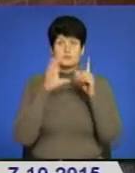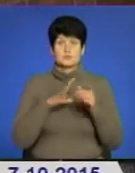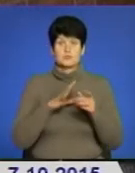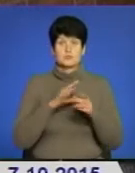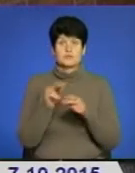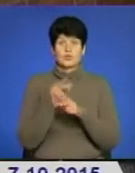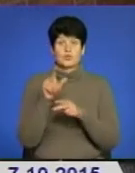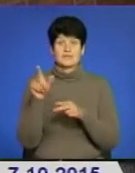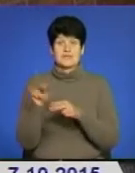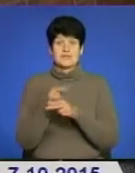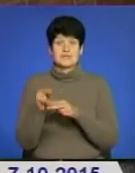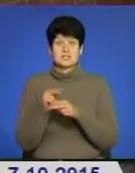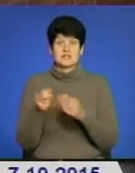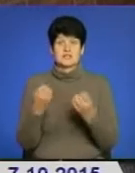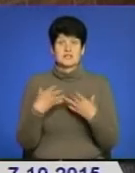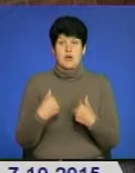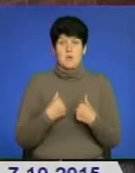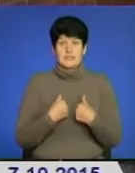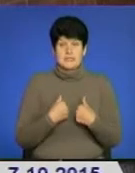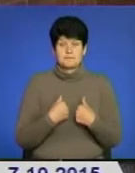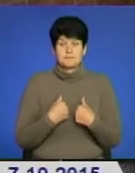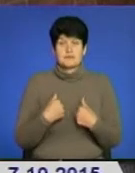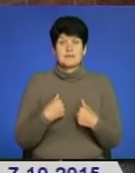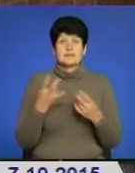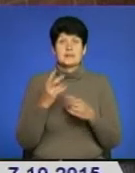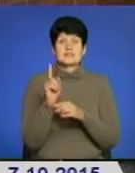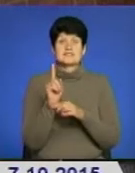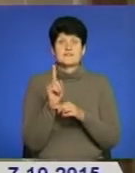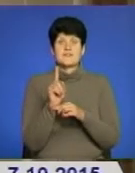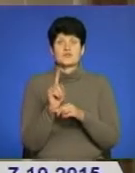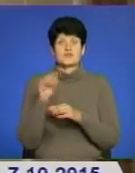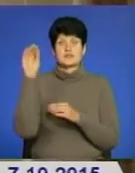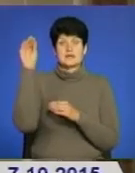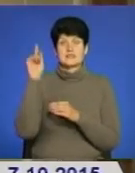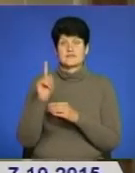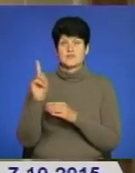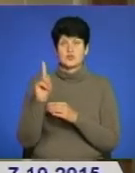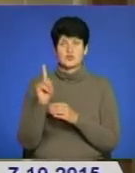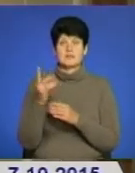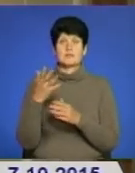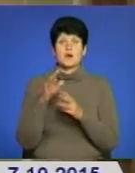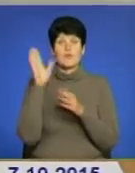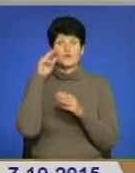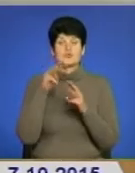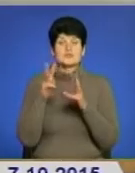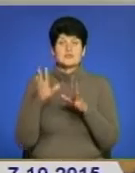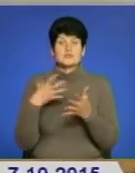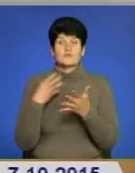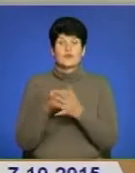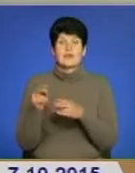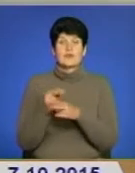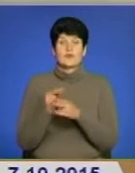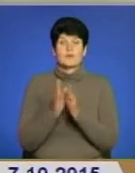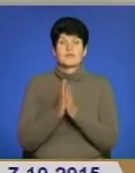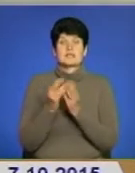лічити. І от все передав мені. Треба свічечку, взяла з полочки, свічечку, ще води свячений. За своє лікування невідомо